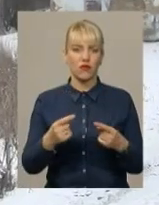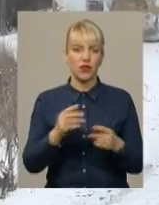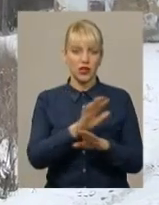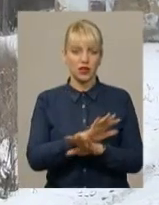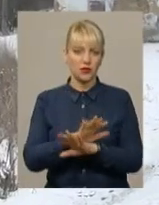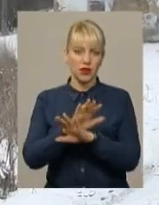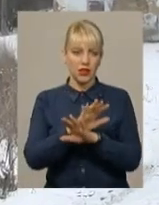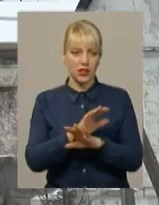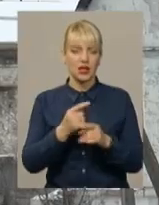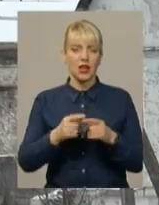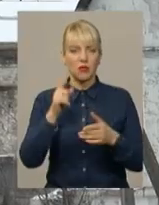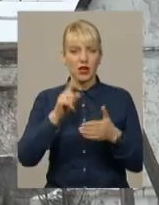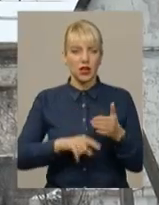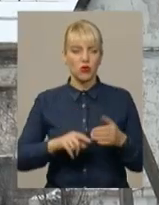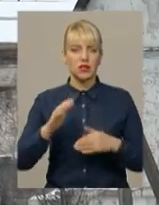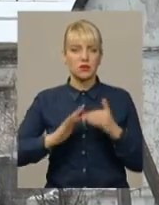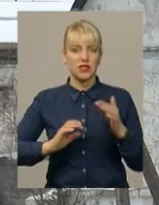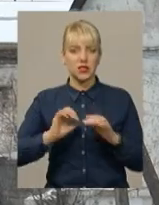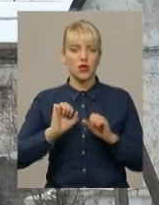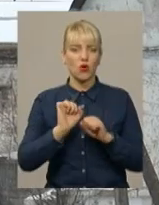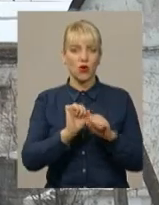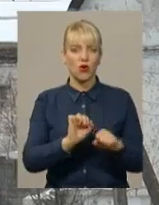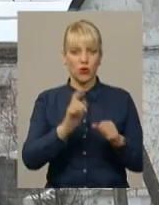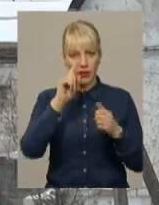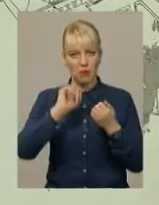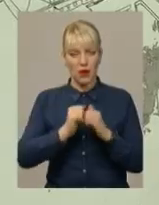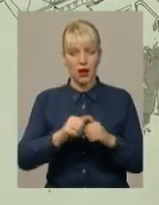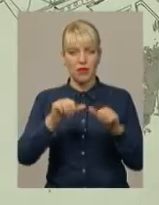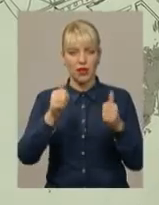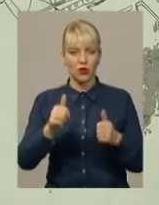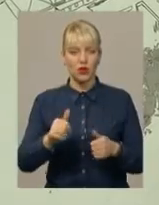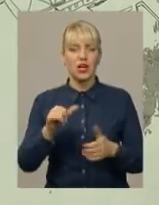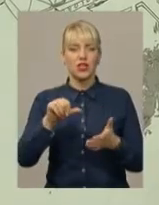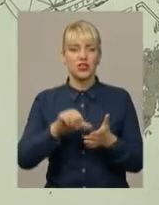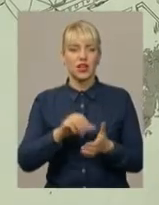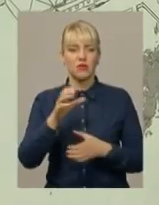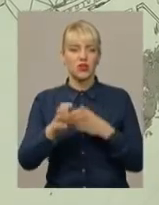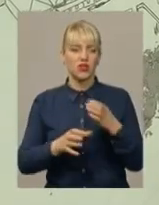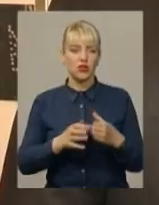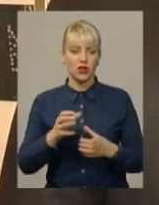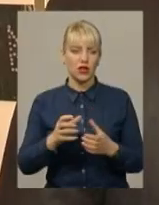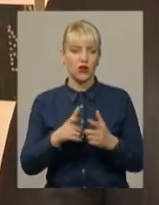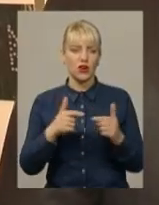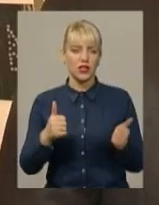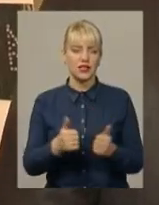переконує Сергій Шпаковський, спеціаліст із охорони таких пам'яток, та член Міжнародної організації захисту пам'яток «ІКОМОС».